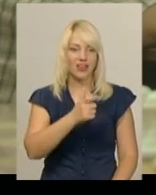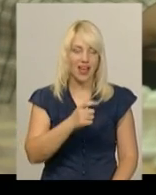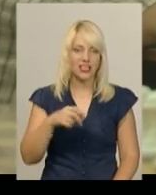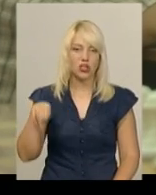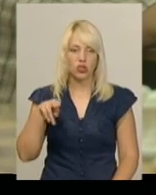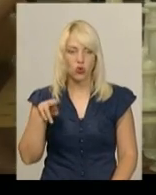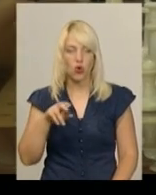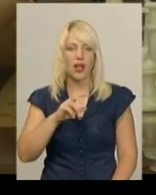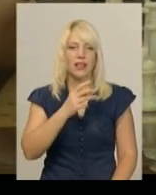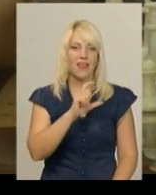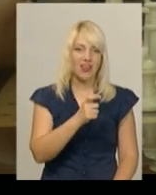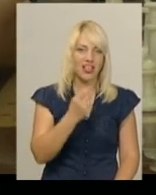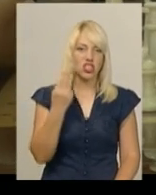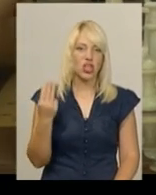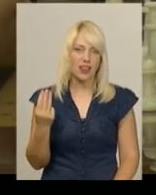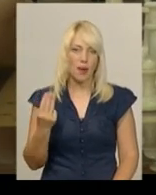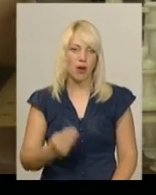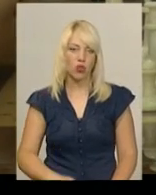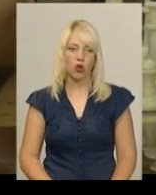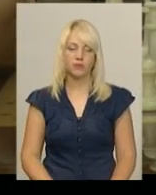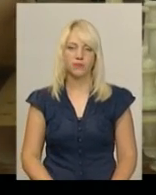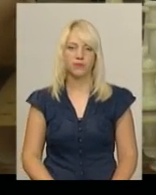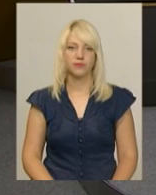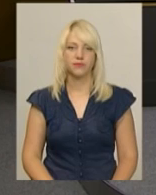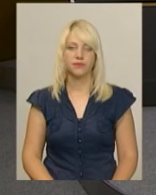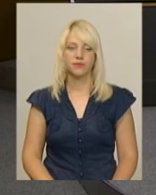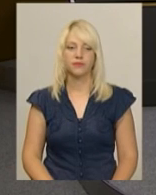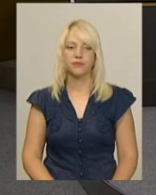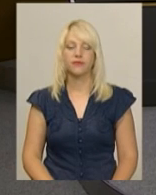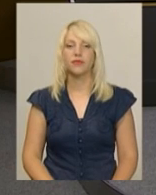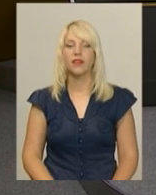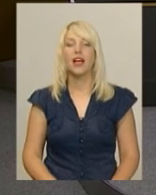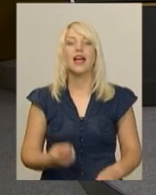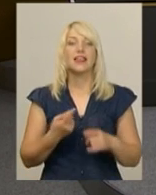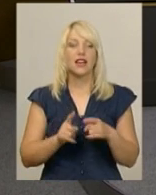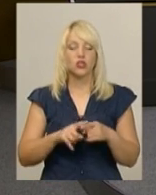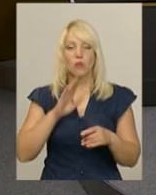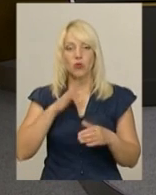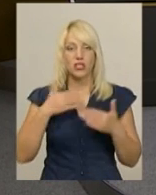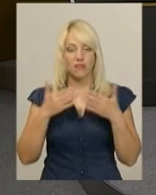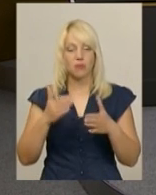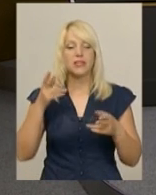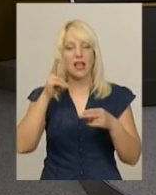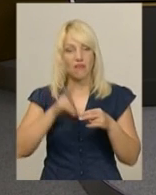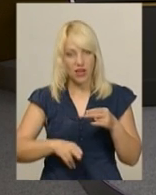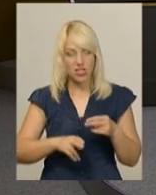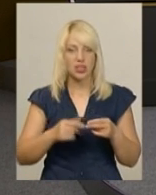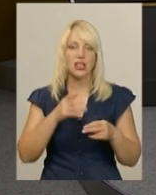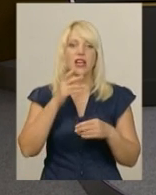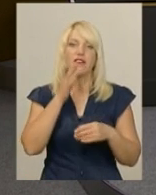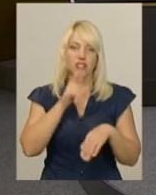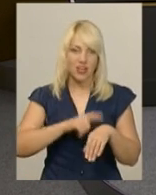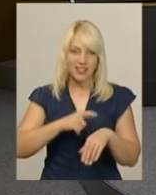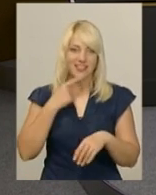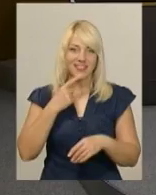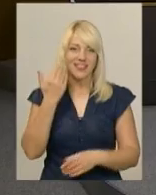Шалепало. Ірина Аріон, Віктор Кривий, Новини Поділля Центр. На цьому наш випуск завершений. Нам настав час сказати вам